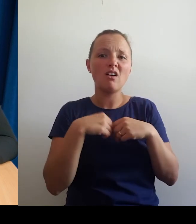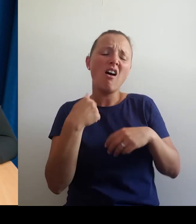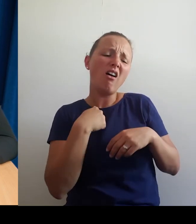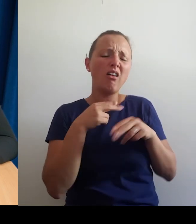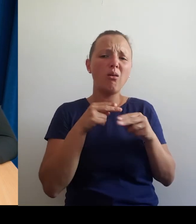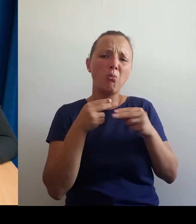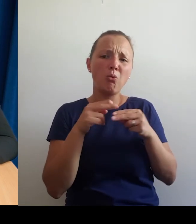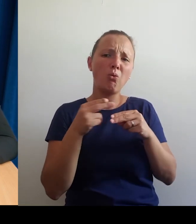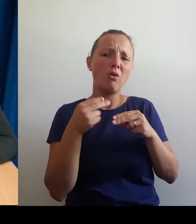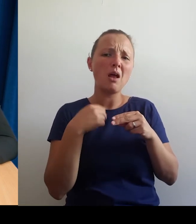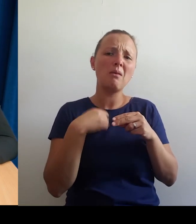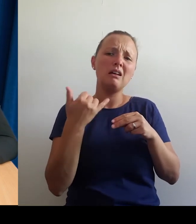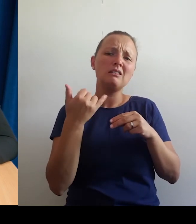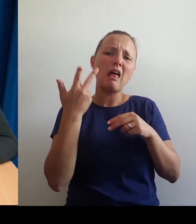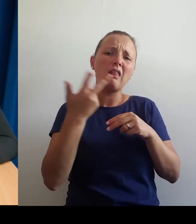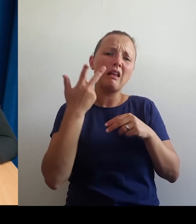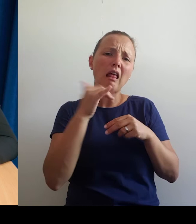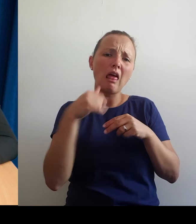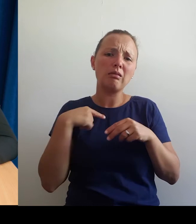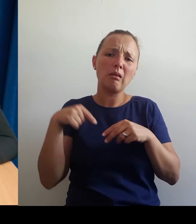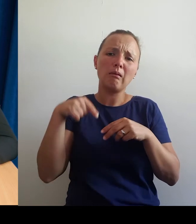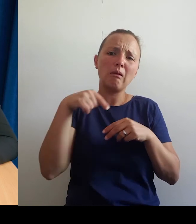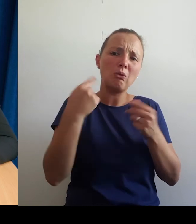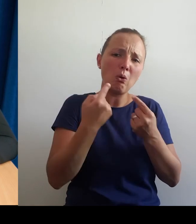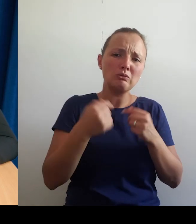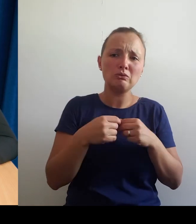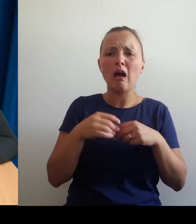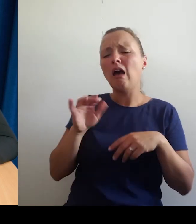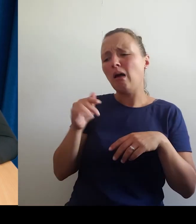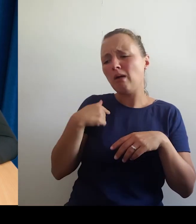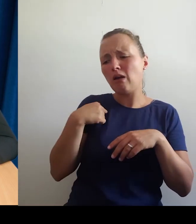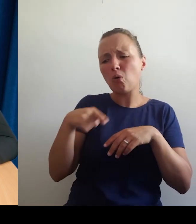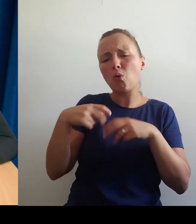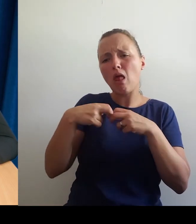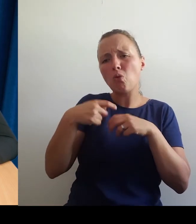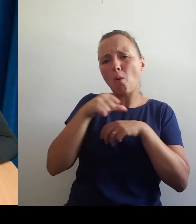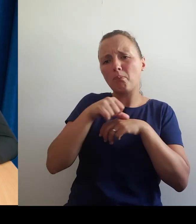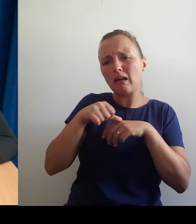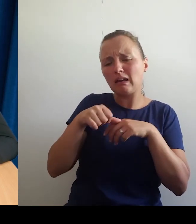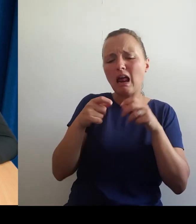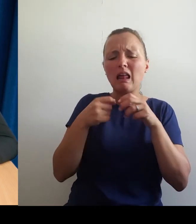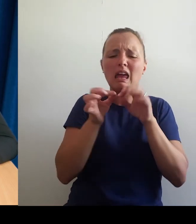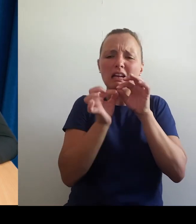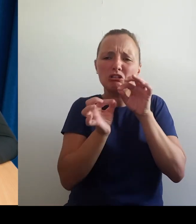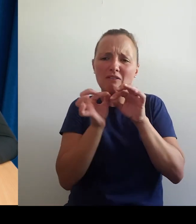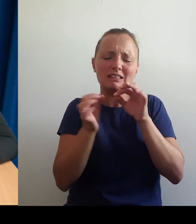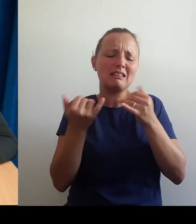koleno! No, jaz ne moram se mega zale tri leta v kol nosu, pa me križ boli. Ja, in meni so pa koleno pri